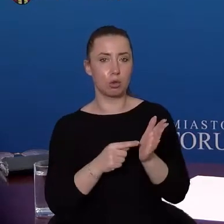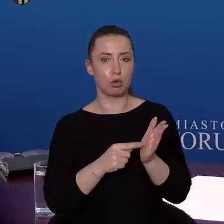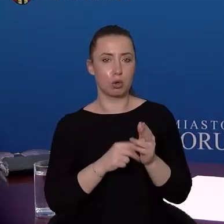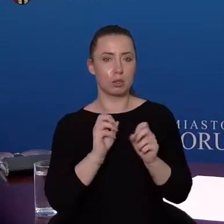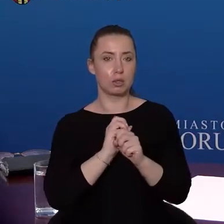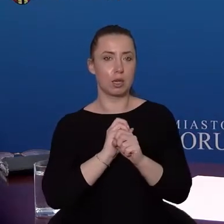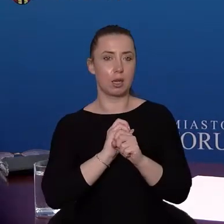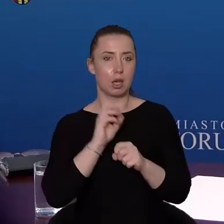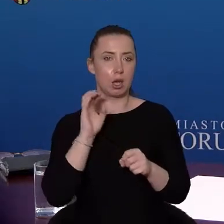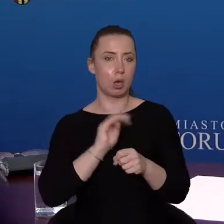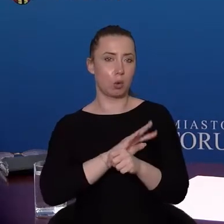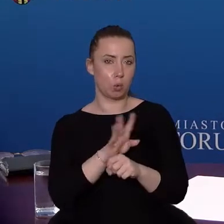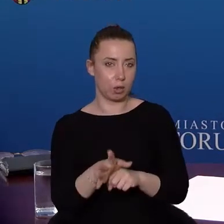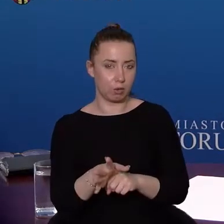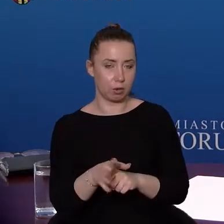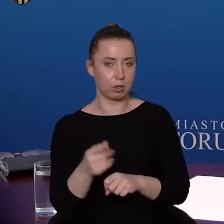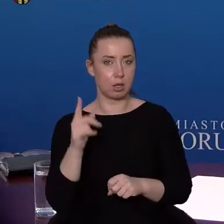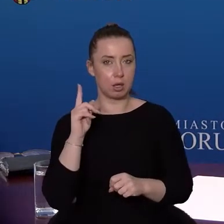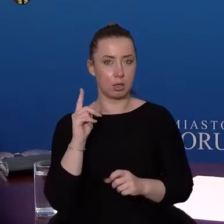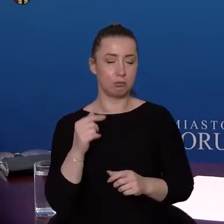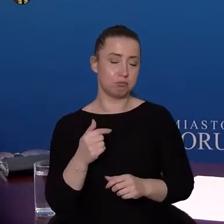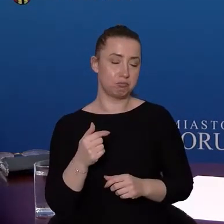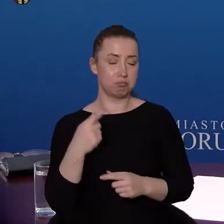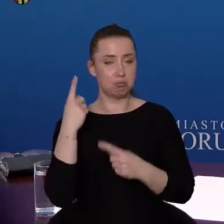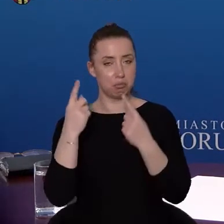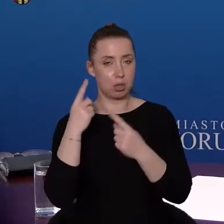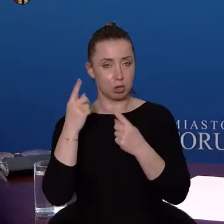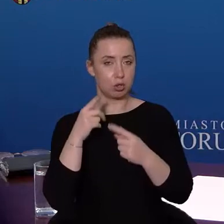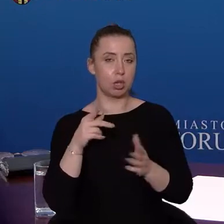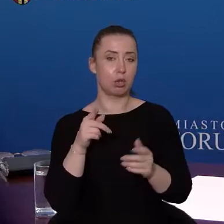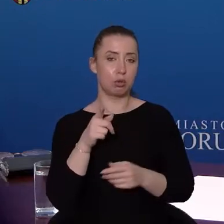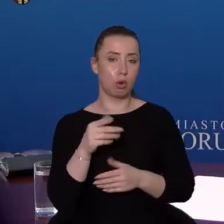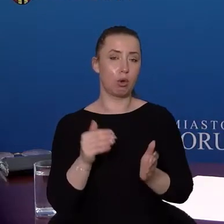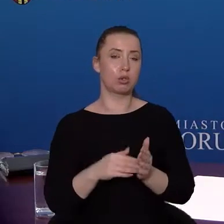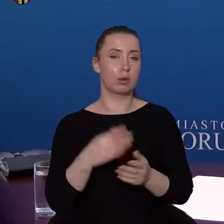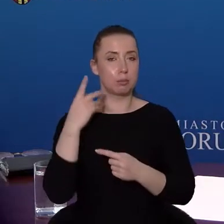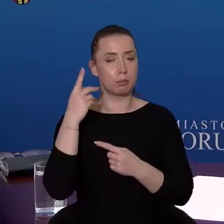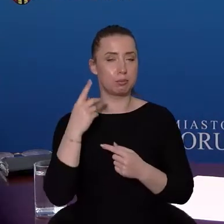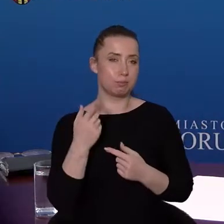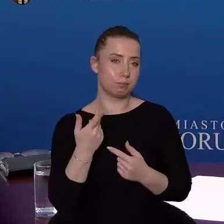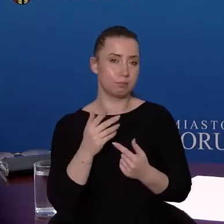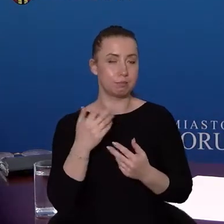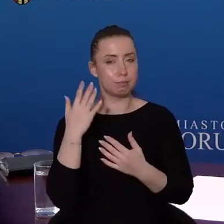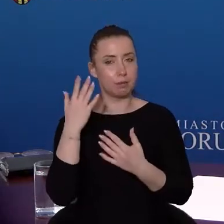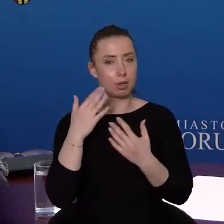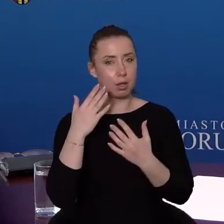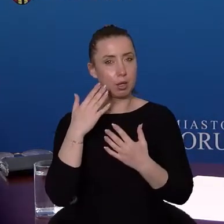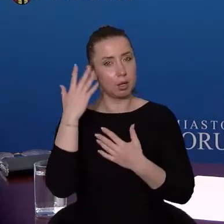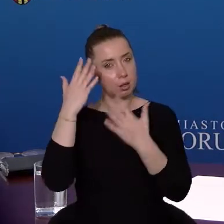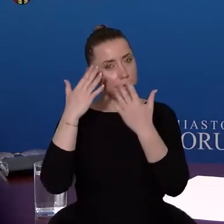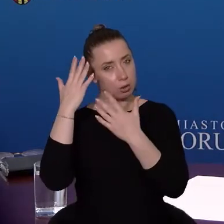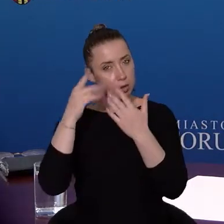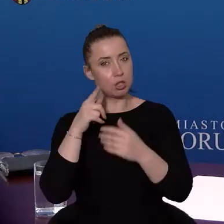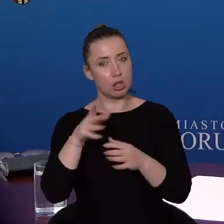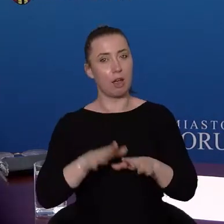one myślę, że pozwalają mieć nadzieję, iż ta